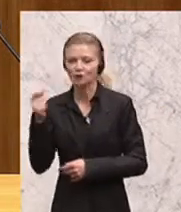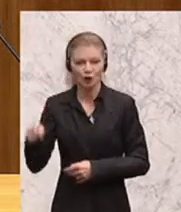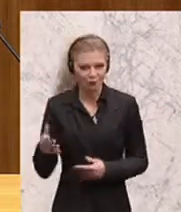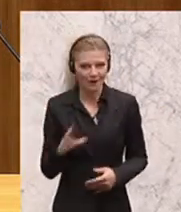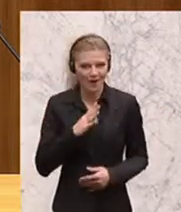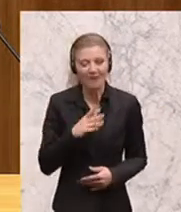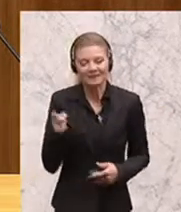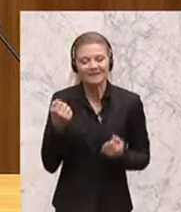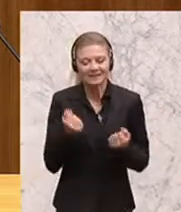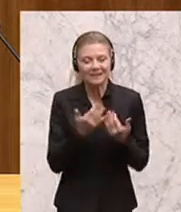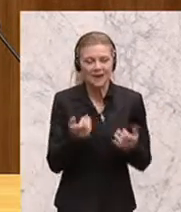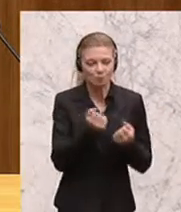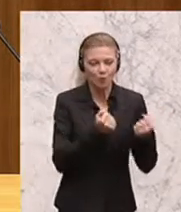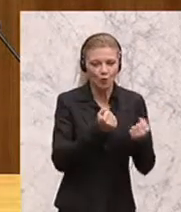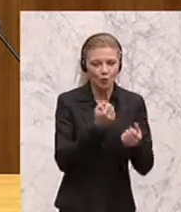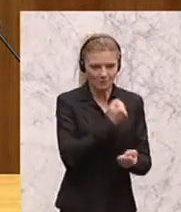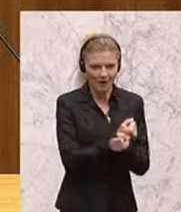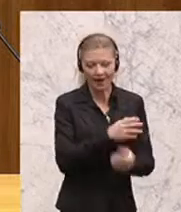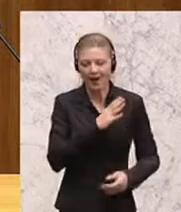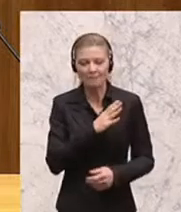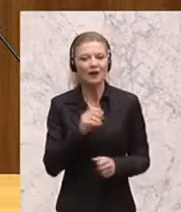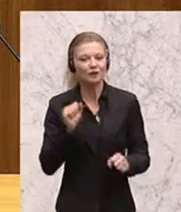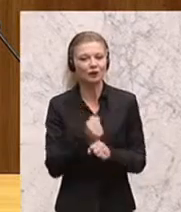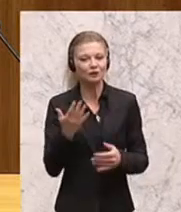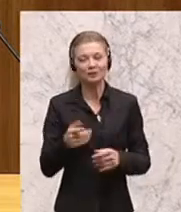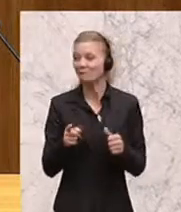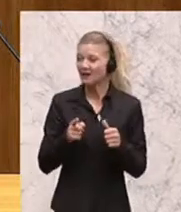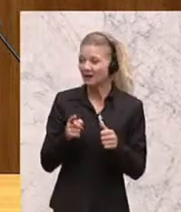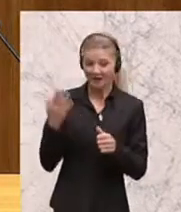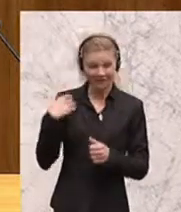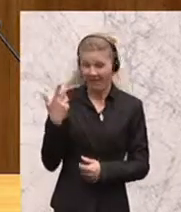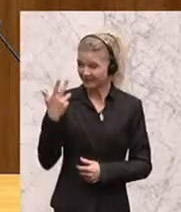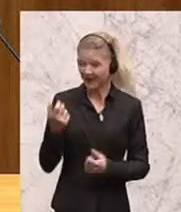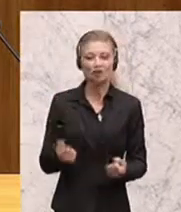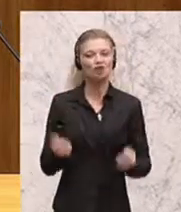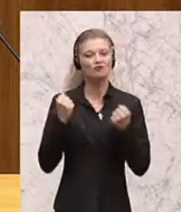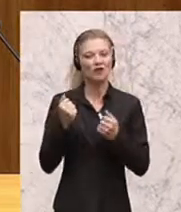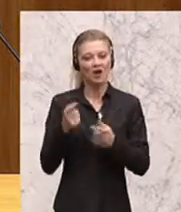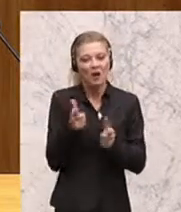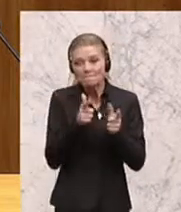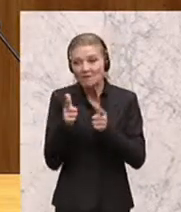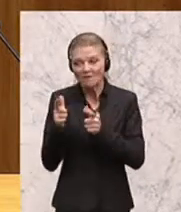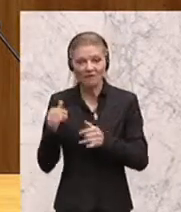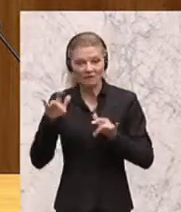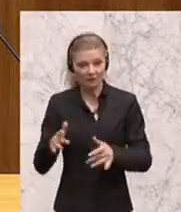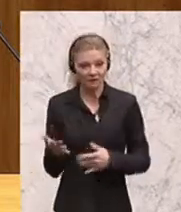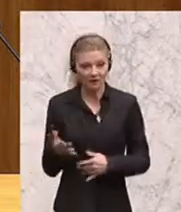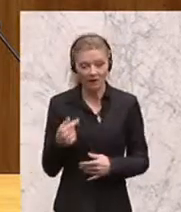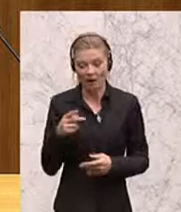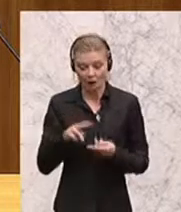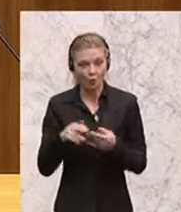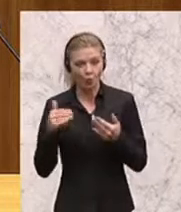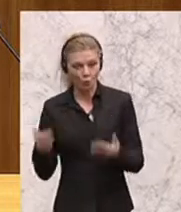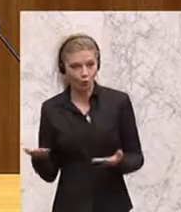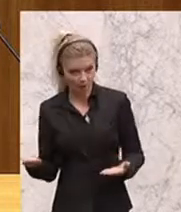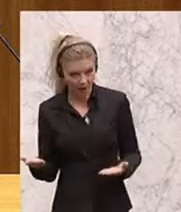vier da gewesen waren, diese zwei schwer bewaffneten oder drei, die da gekommen sind, das ist das, was natürlich dann dazu geführt hat, dass